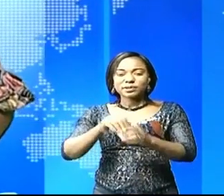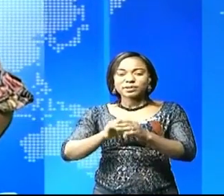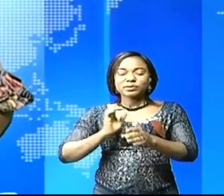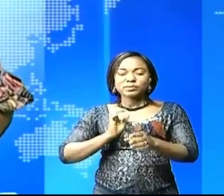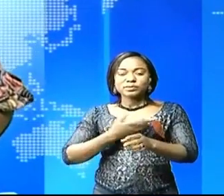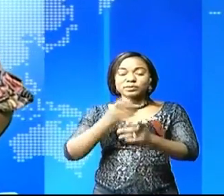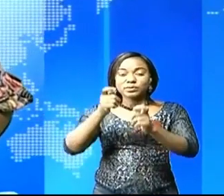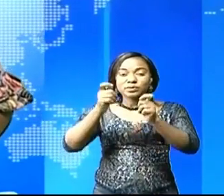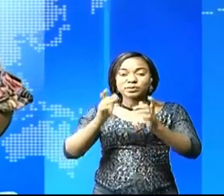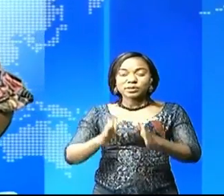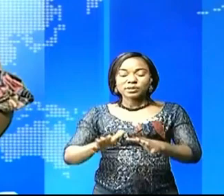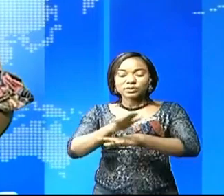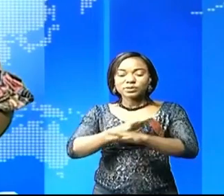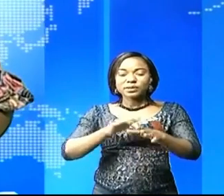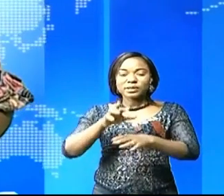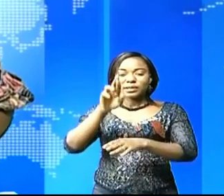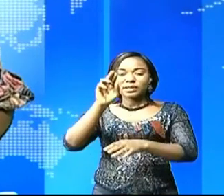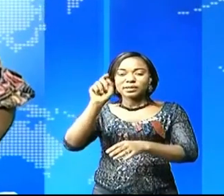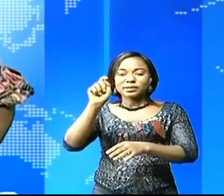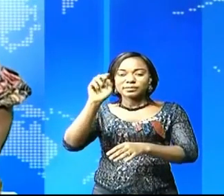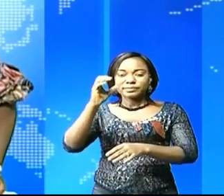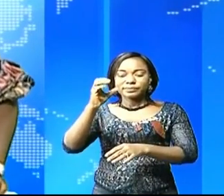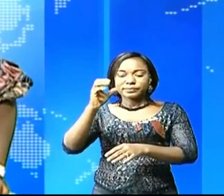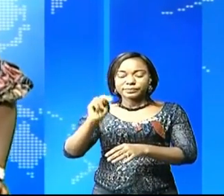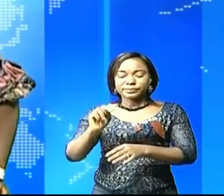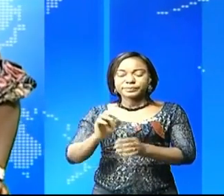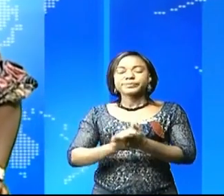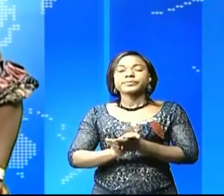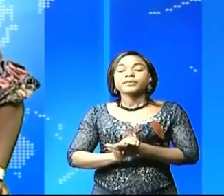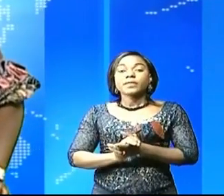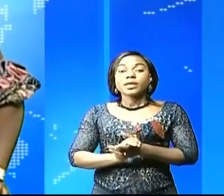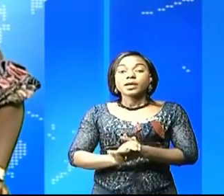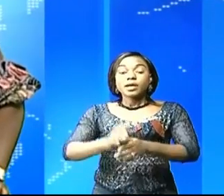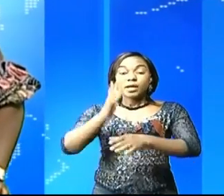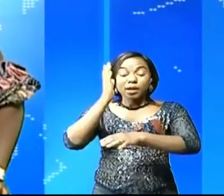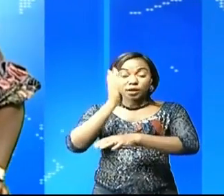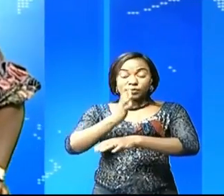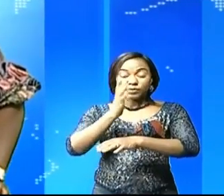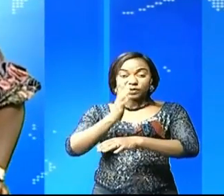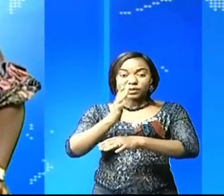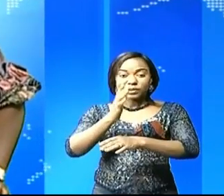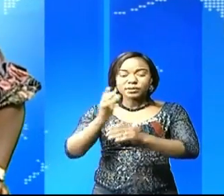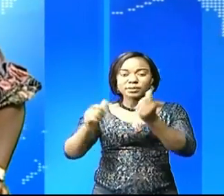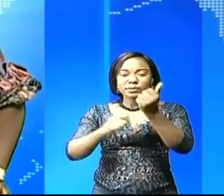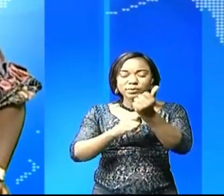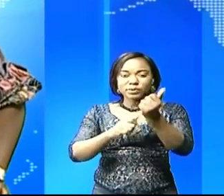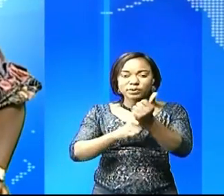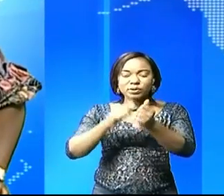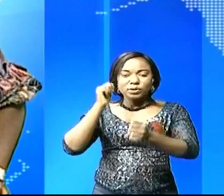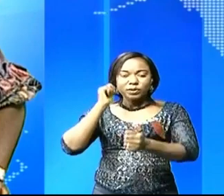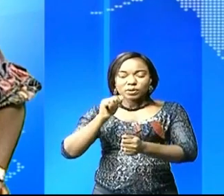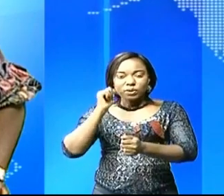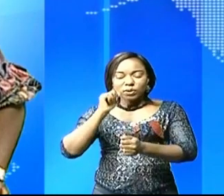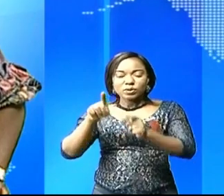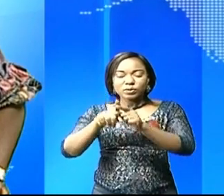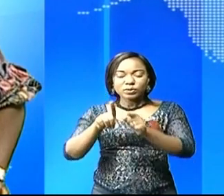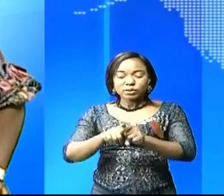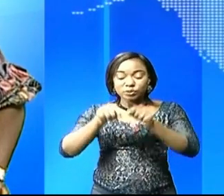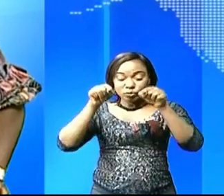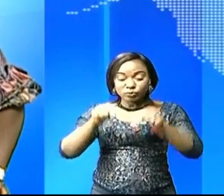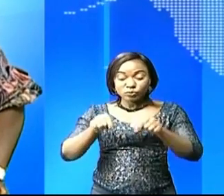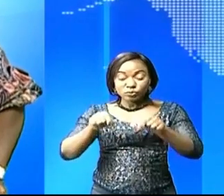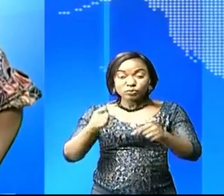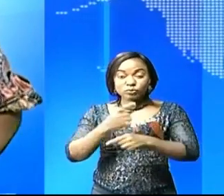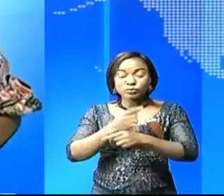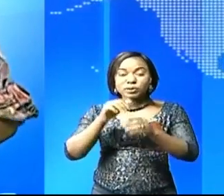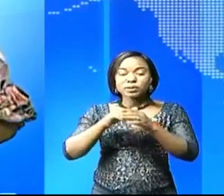édition du journal sur la RTNC. La conférence des hommes sur la masculinité positive a eu lieu à Kinshasa